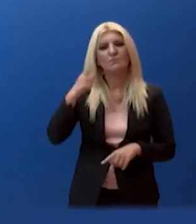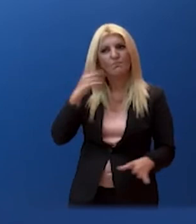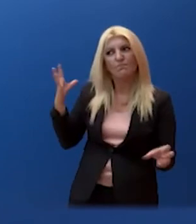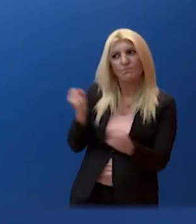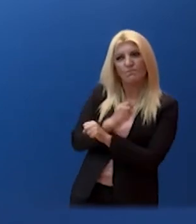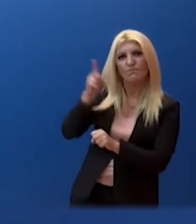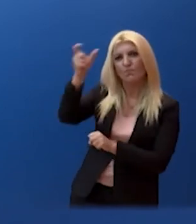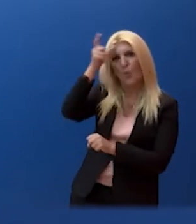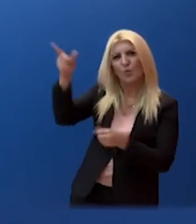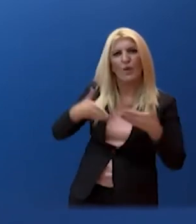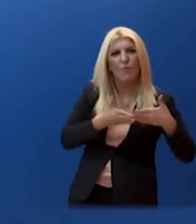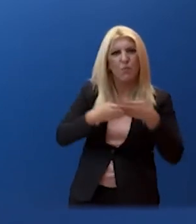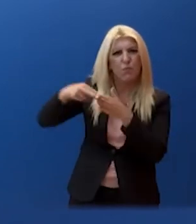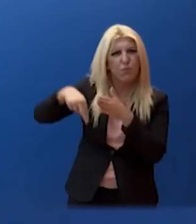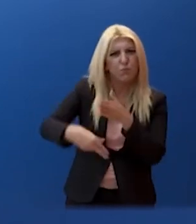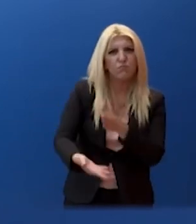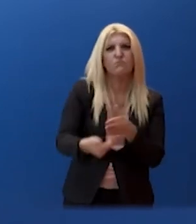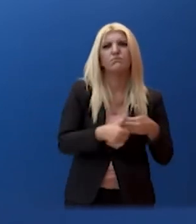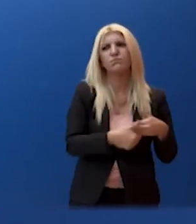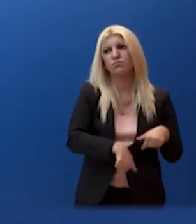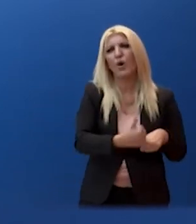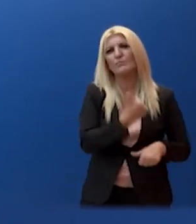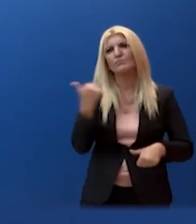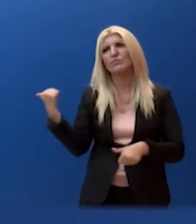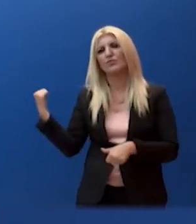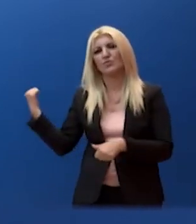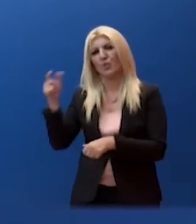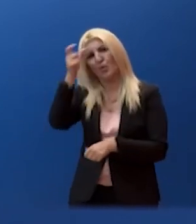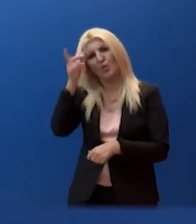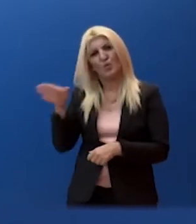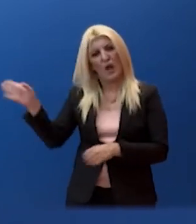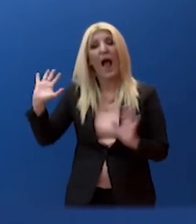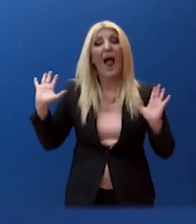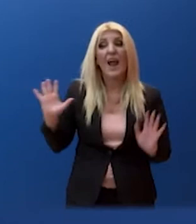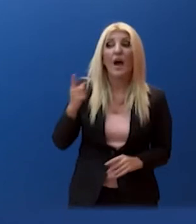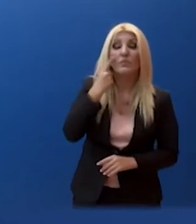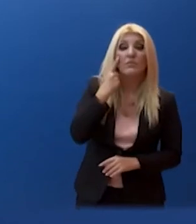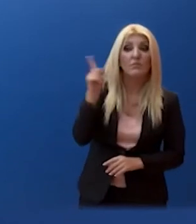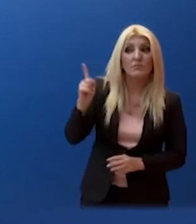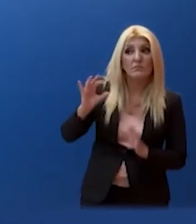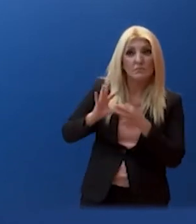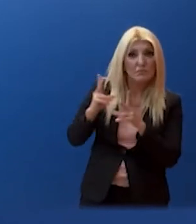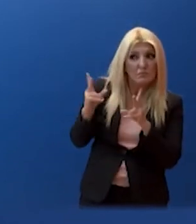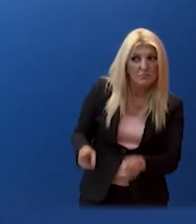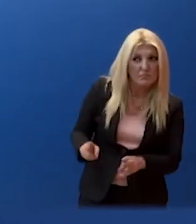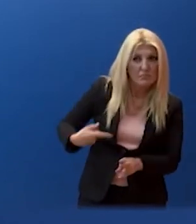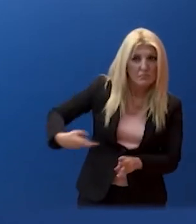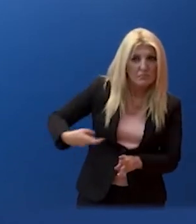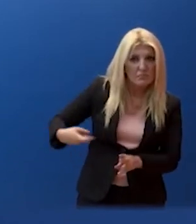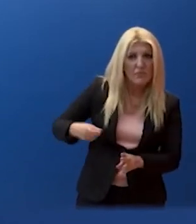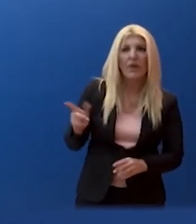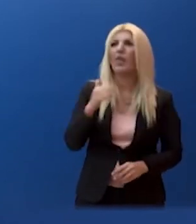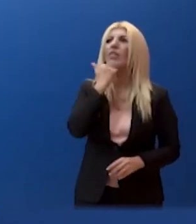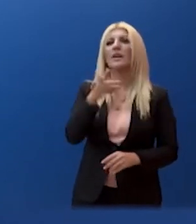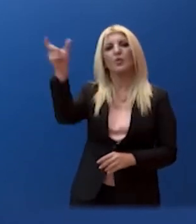αποκλειμάκωση όμως στο Αιγαίο και στη Μεσόγειο πρέπει να έχει συνέχεια και συνέπεια. Δεν γίνεται να διακηρύττεις ότι